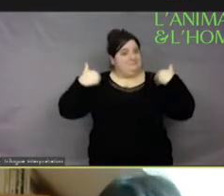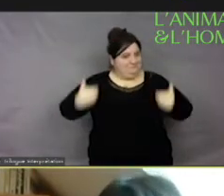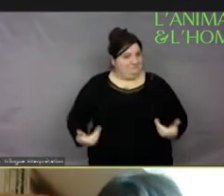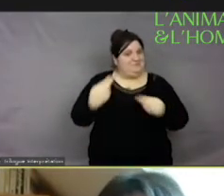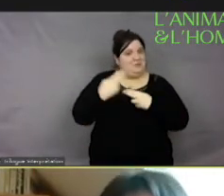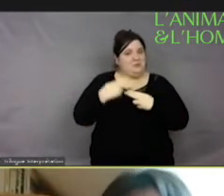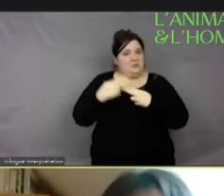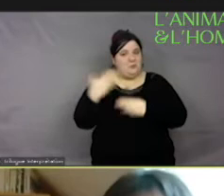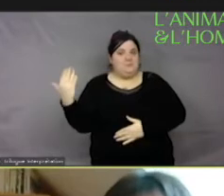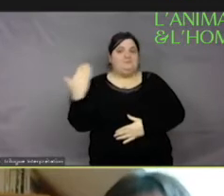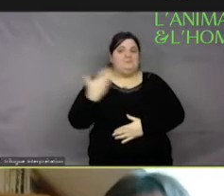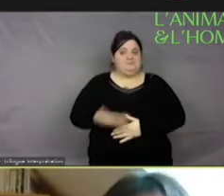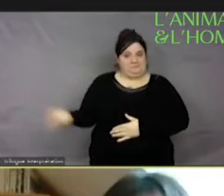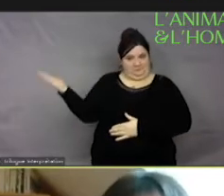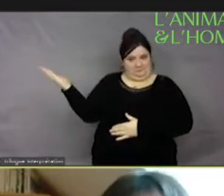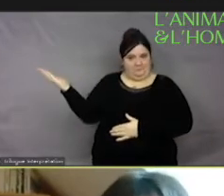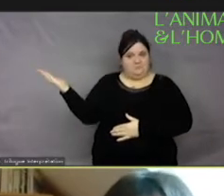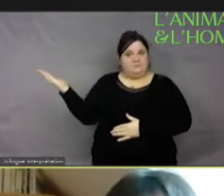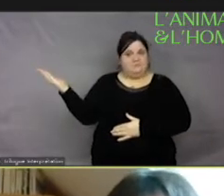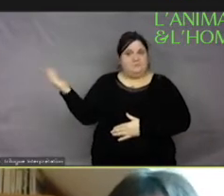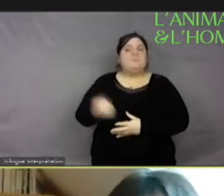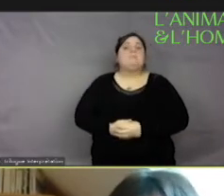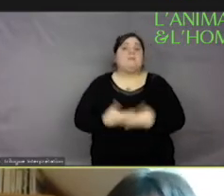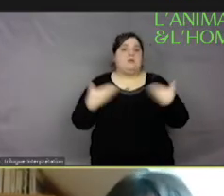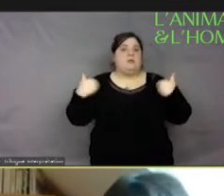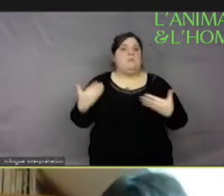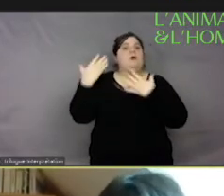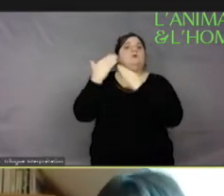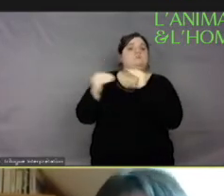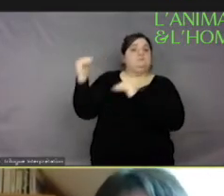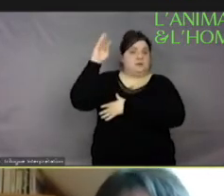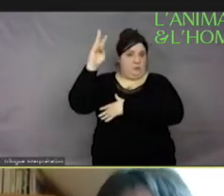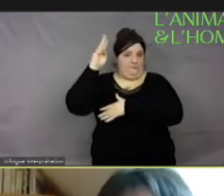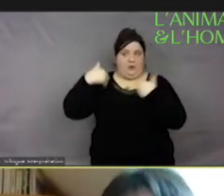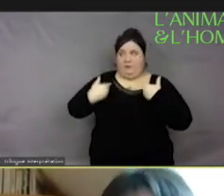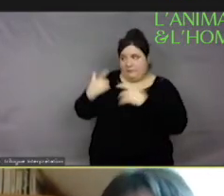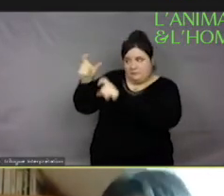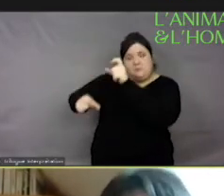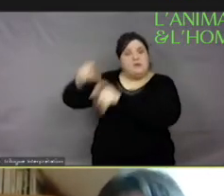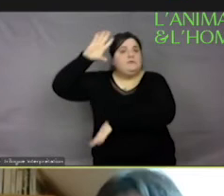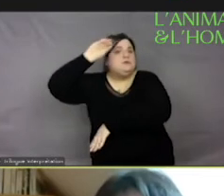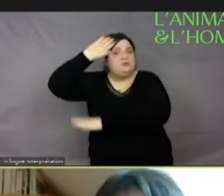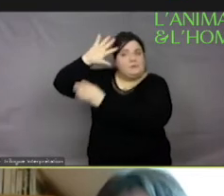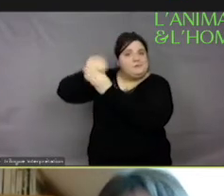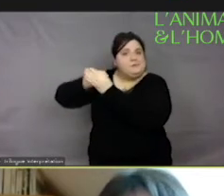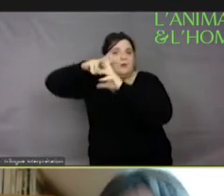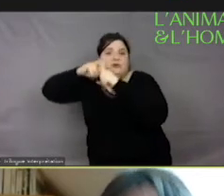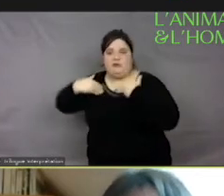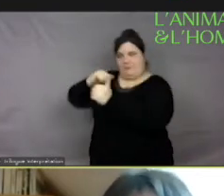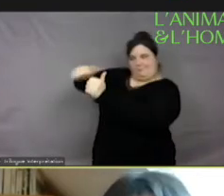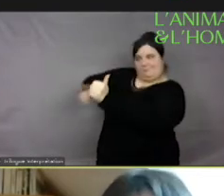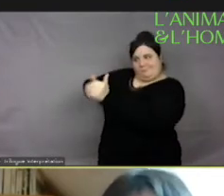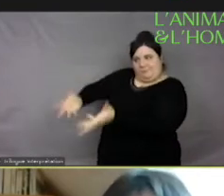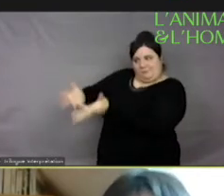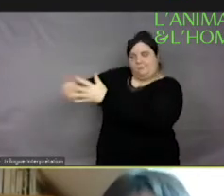donc maître de conférences et habilité à diriger des recherches en sciences du langage à Sorbonne Université. Et comme Yolaine l'évoquait, je suis